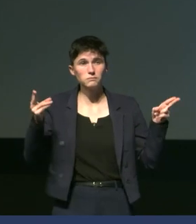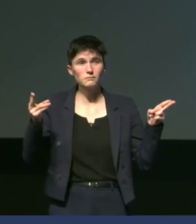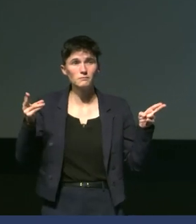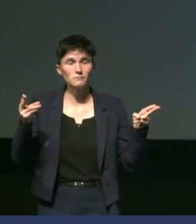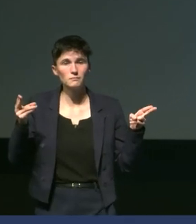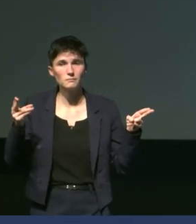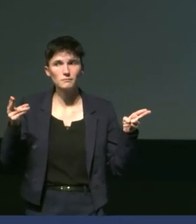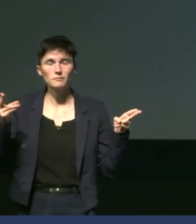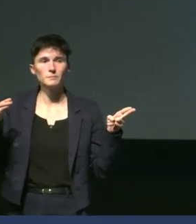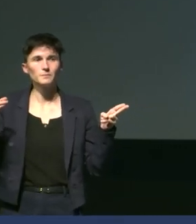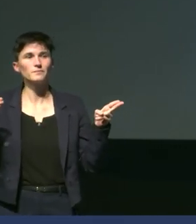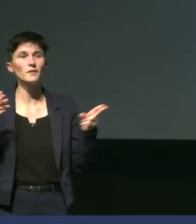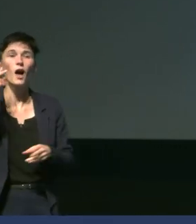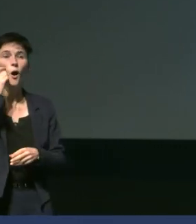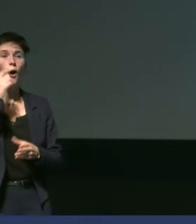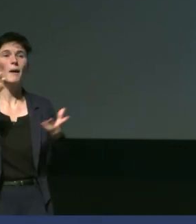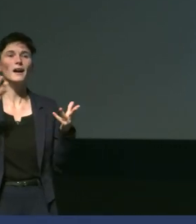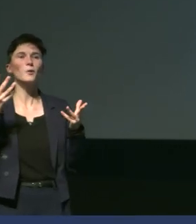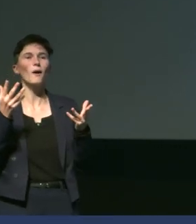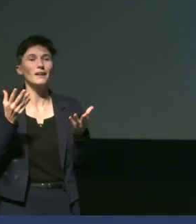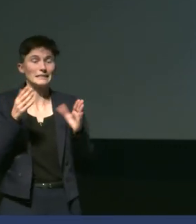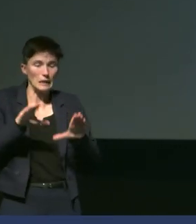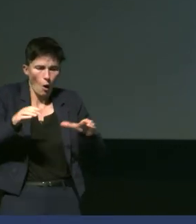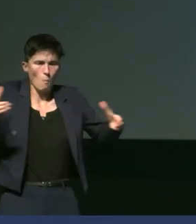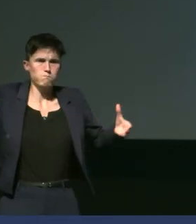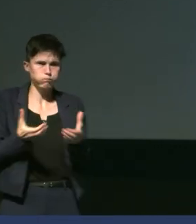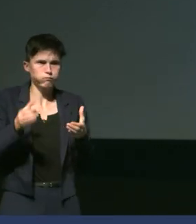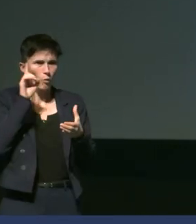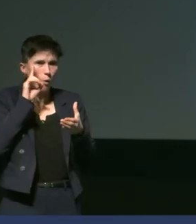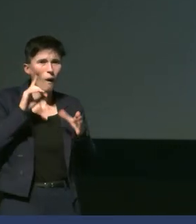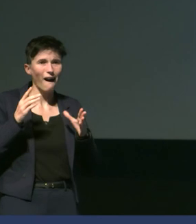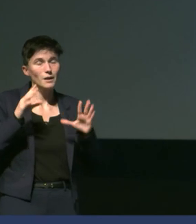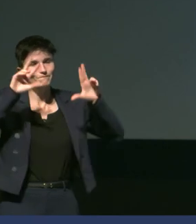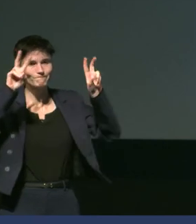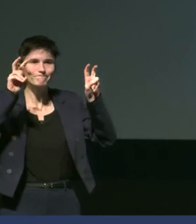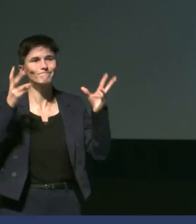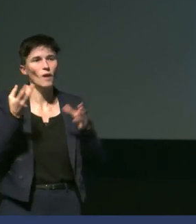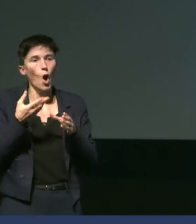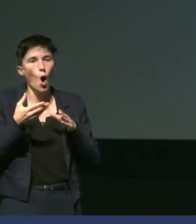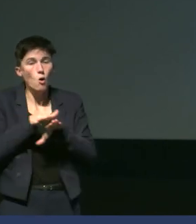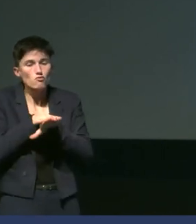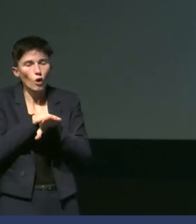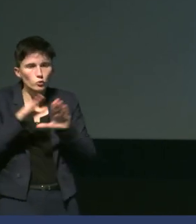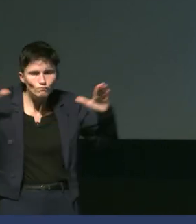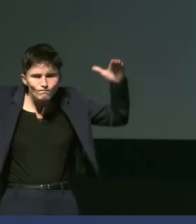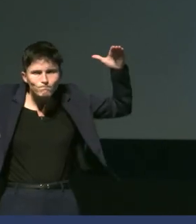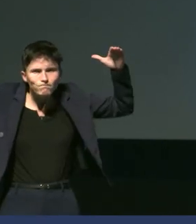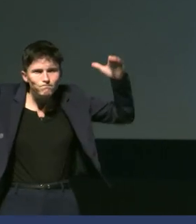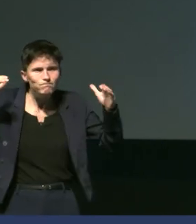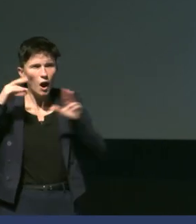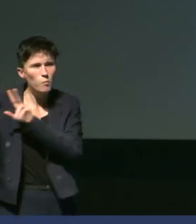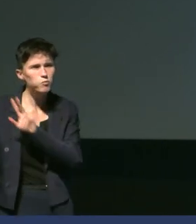Et donc, on voit qu'on est sur une colonie compacte parce qu'en fait, ils sont en formation de tortues. On est durant une tempête antarctique.